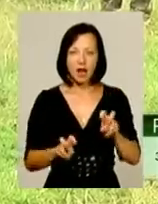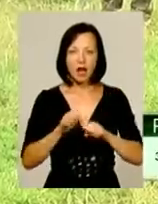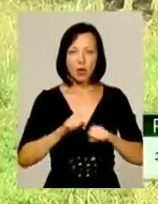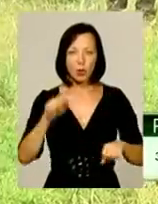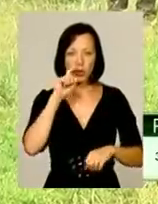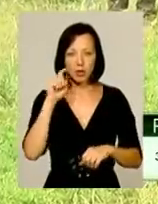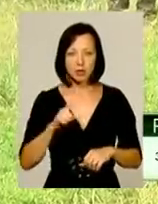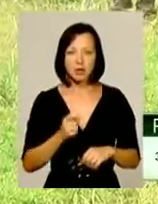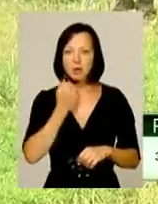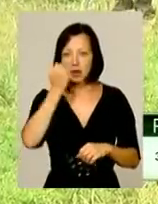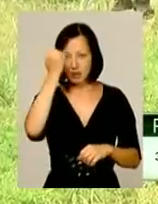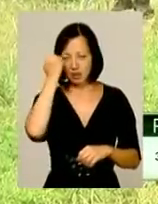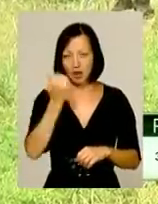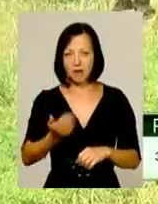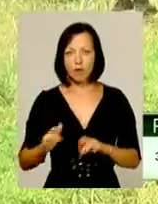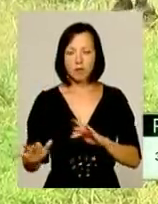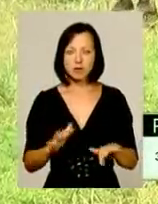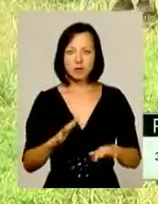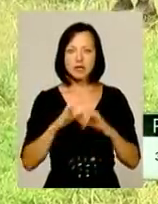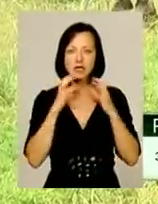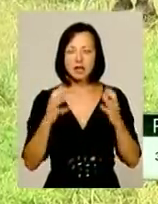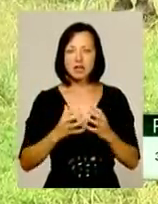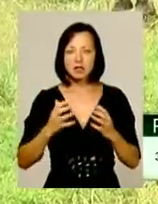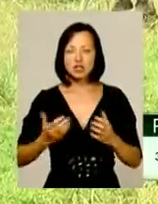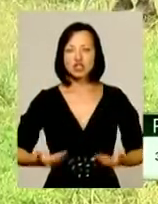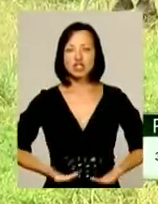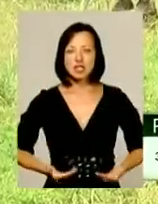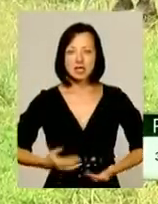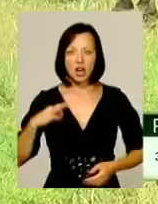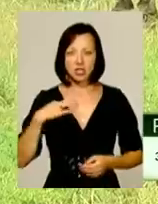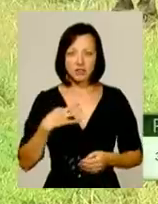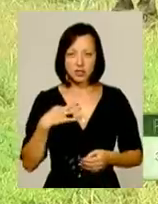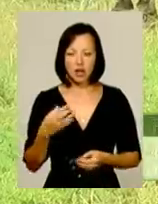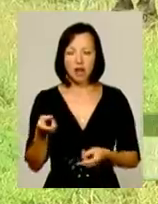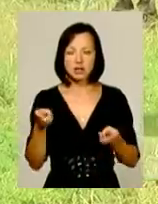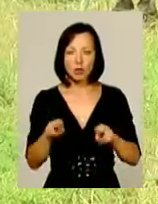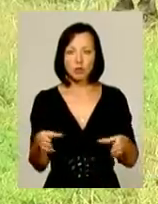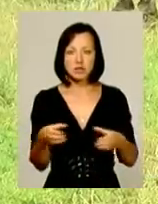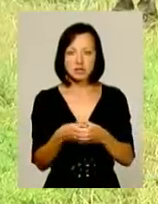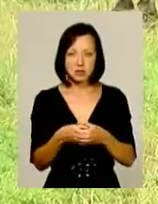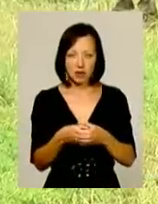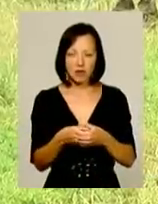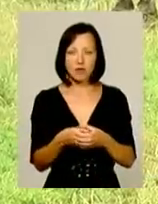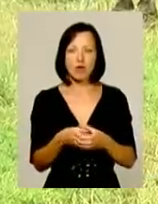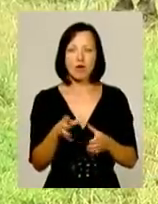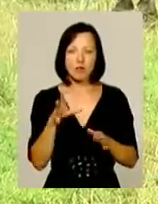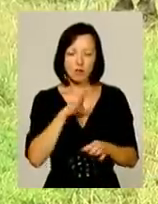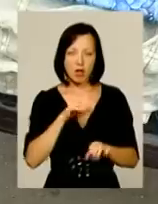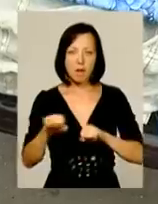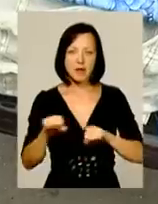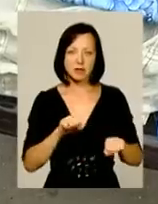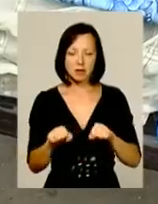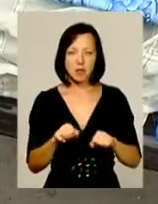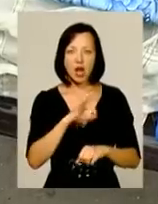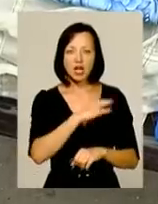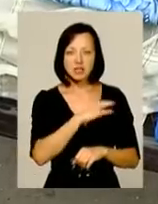життя розвідчиками 11-го батальйона 59-ї бригади, а також іншого составу групи, який був командиром групи.